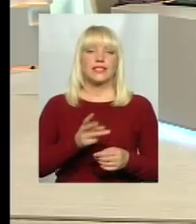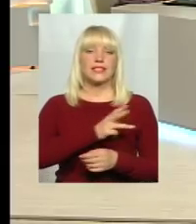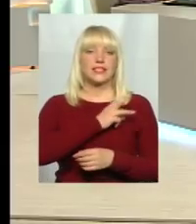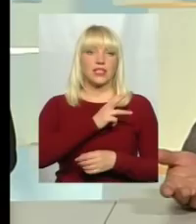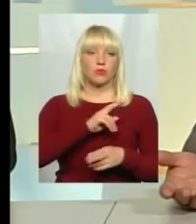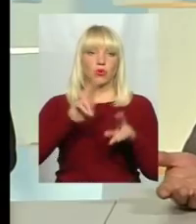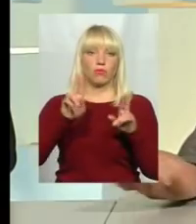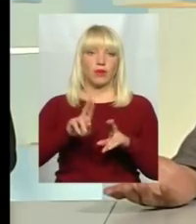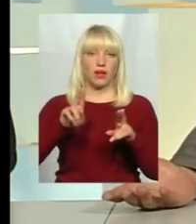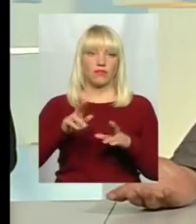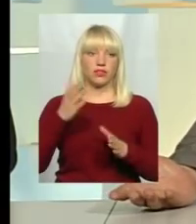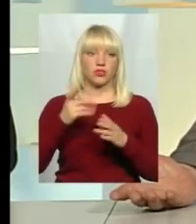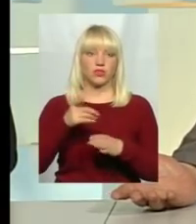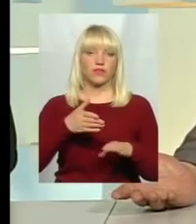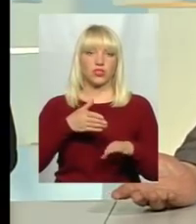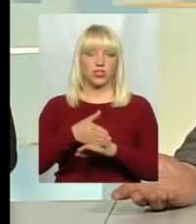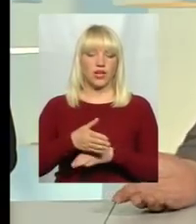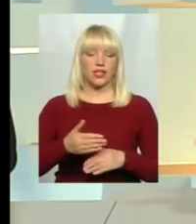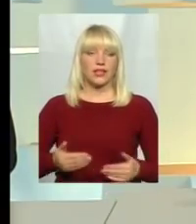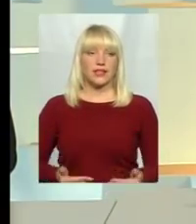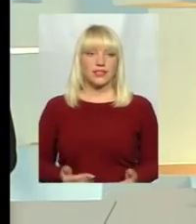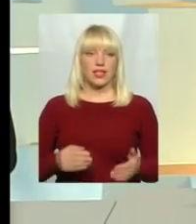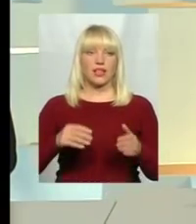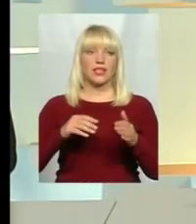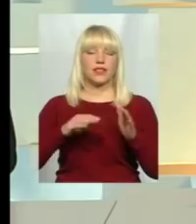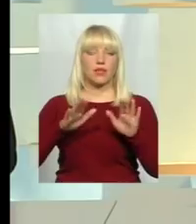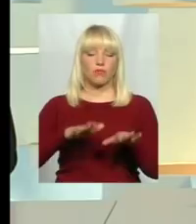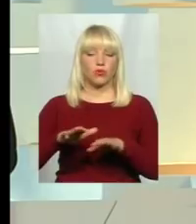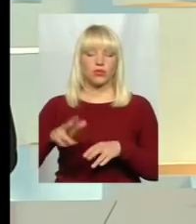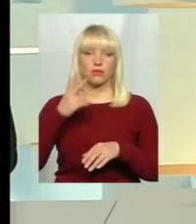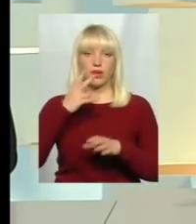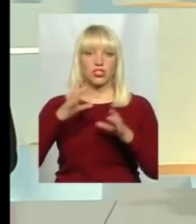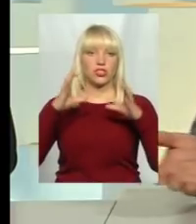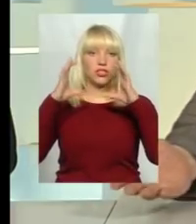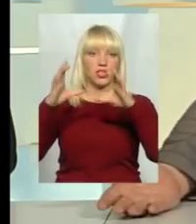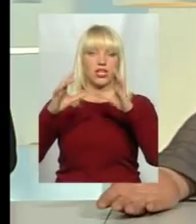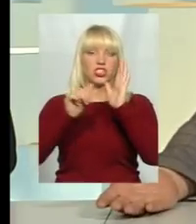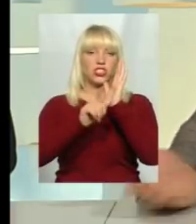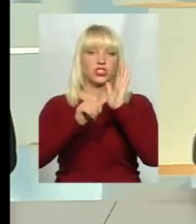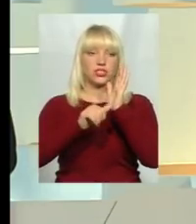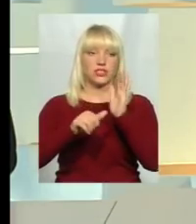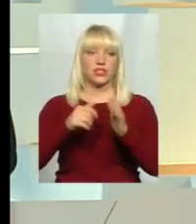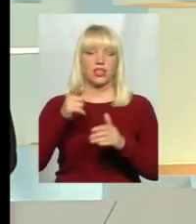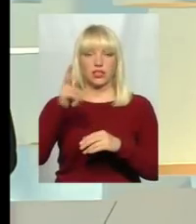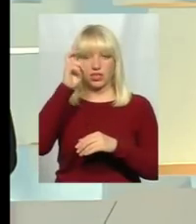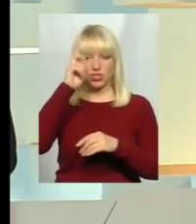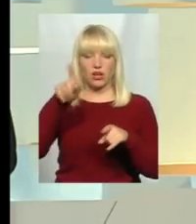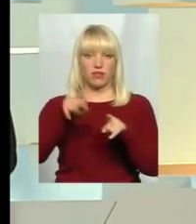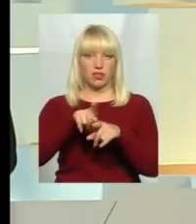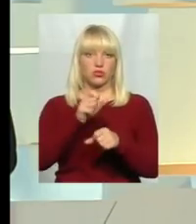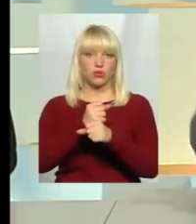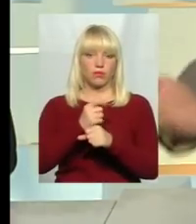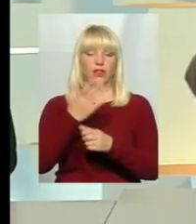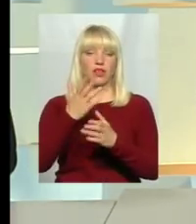Знаєте, ви в'їжджаєте в населений пункт, бачите знак 60. Його ж держава за великим рахунком поставила. І ви, якщо в'їхали, повинні так і цим